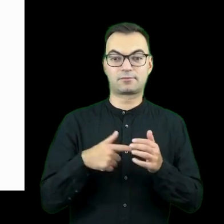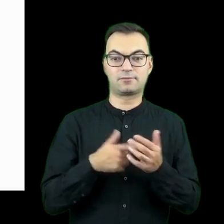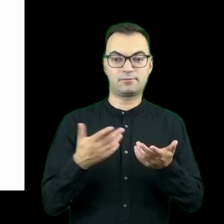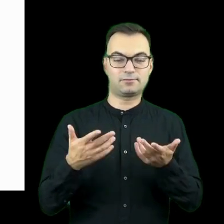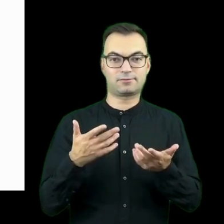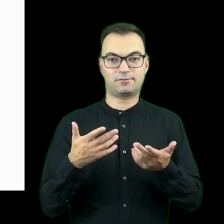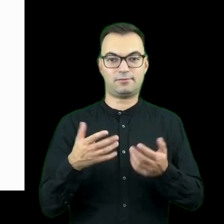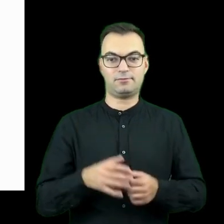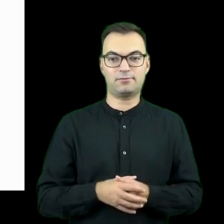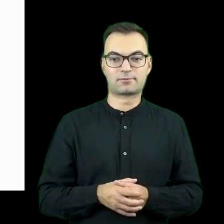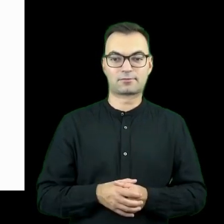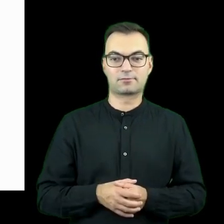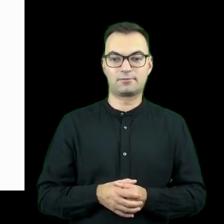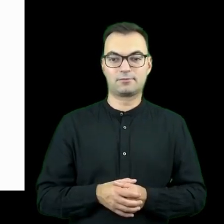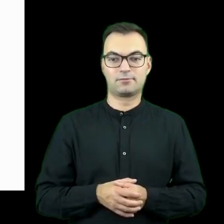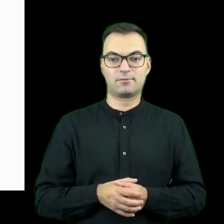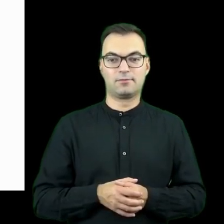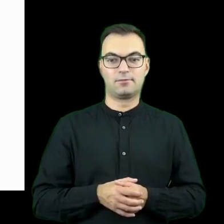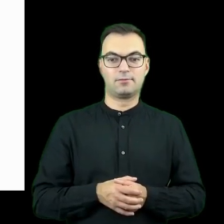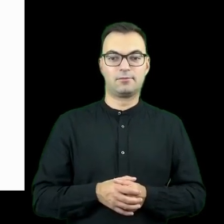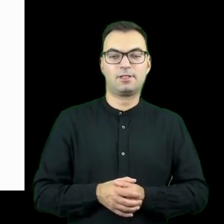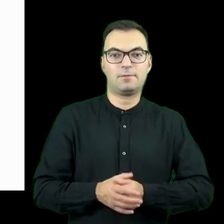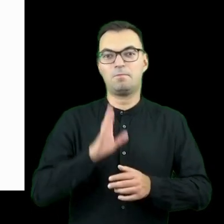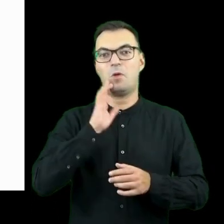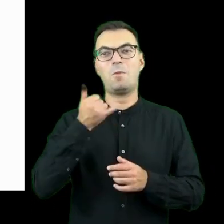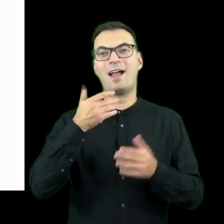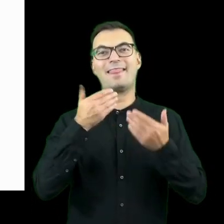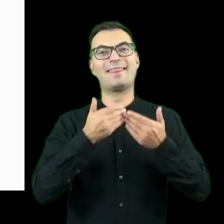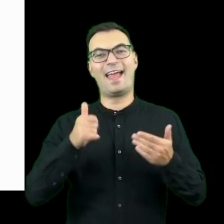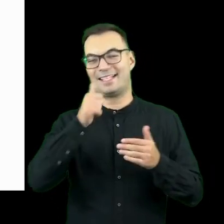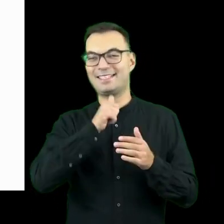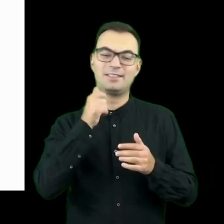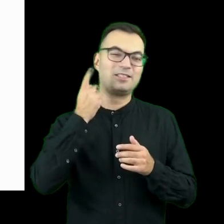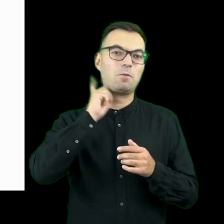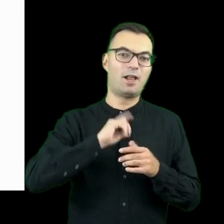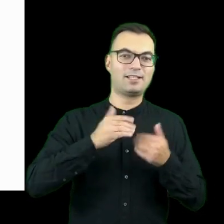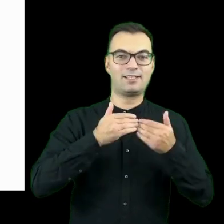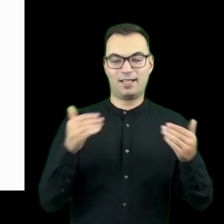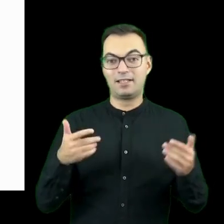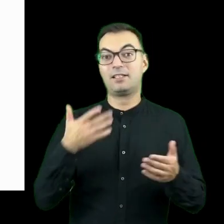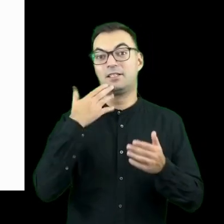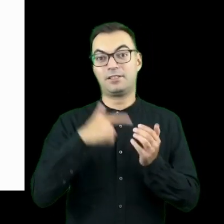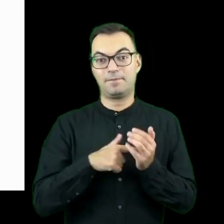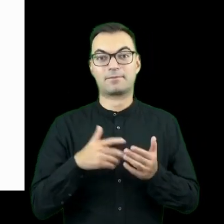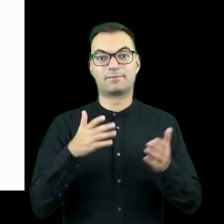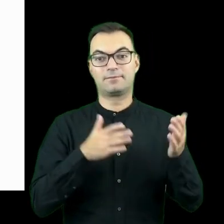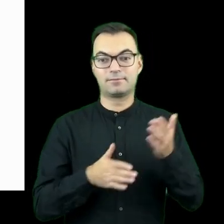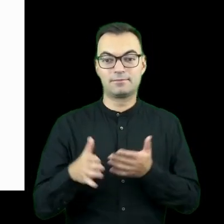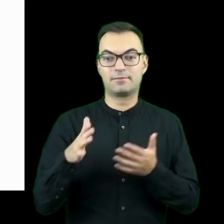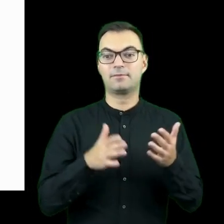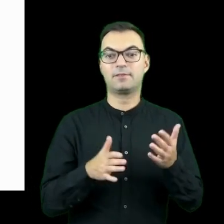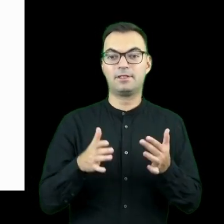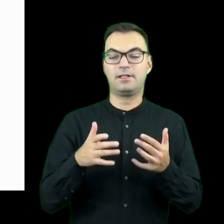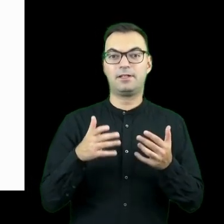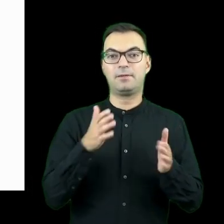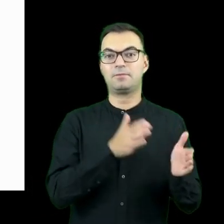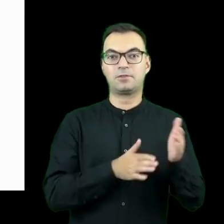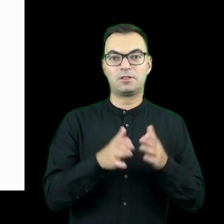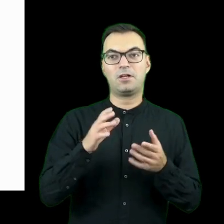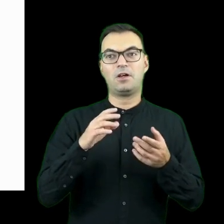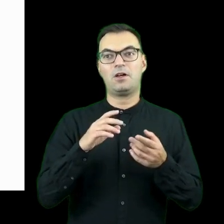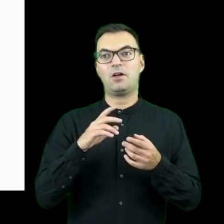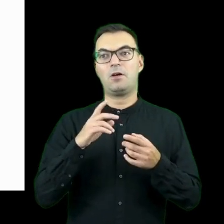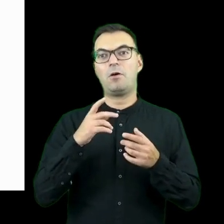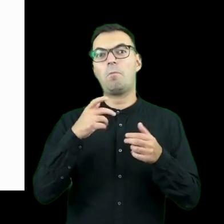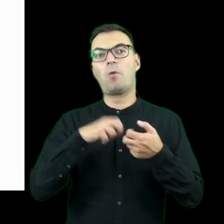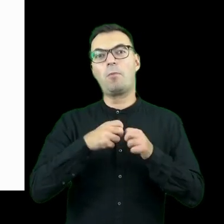w ramach tego symulacji teatru umożliwiała opracowywanie pewnych